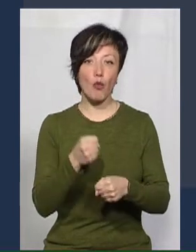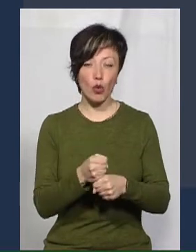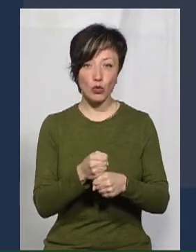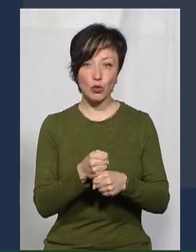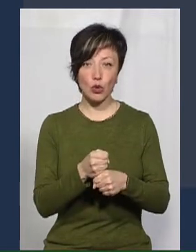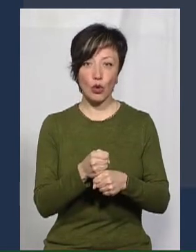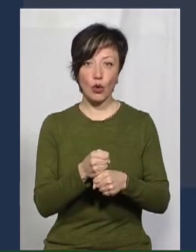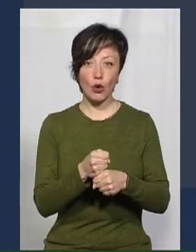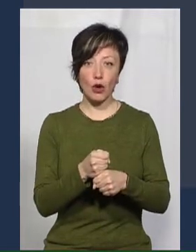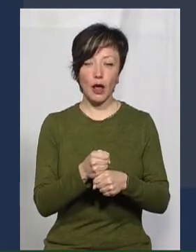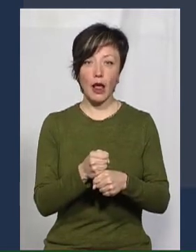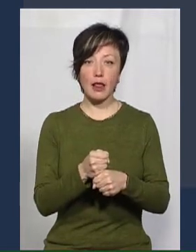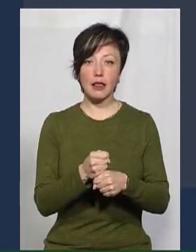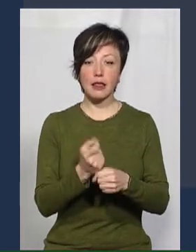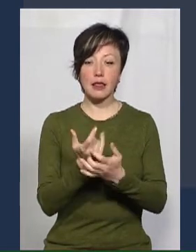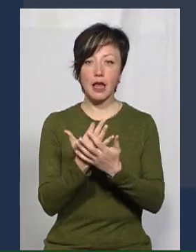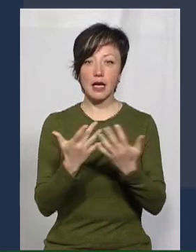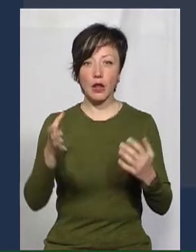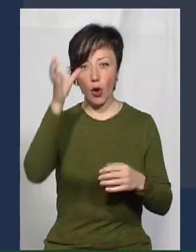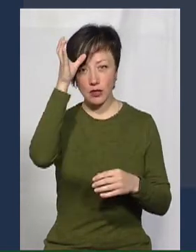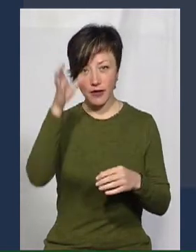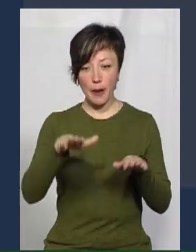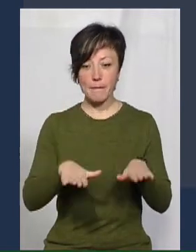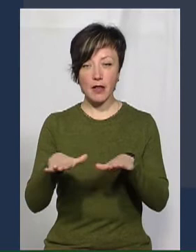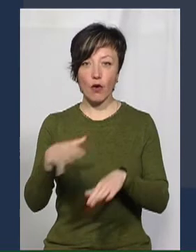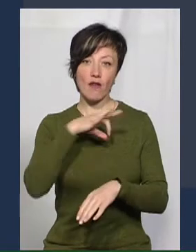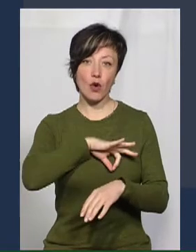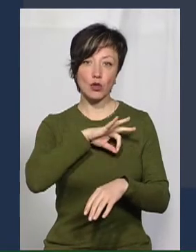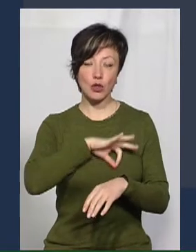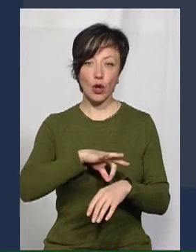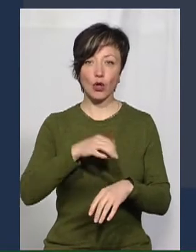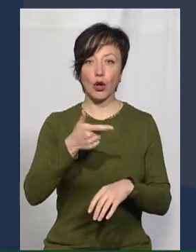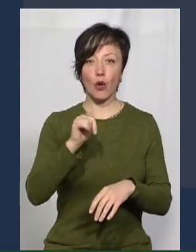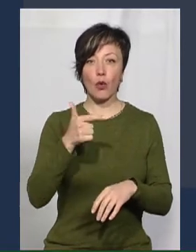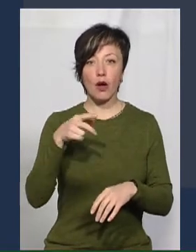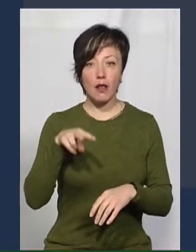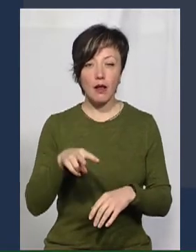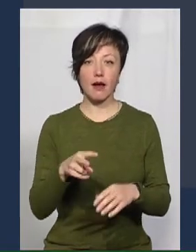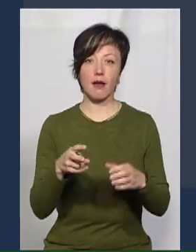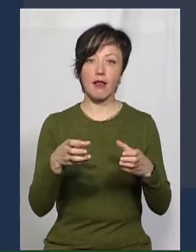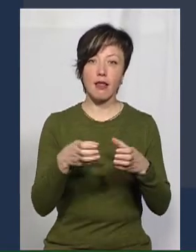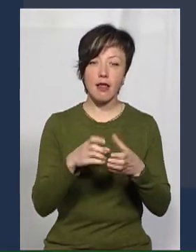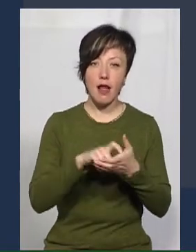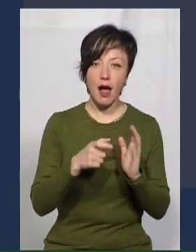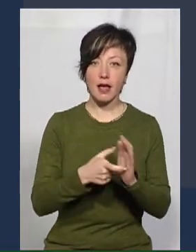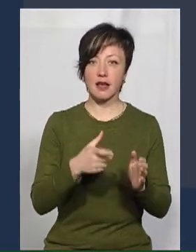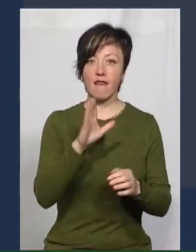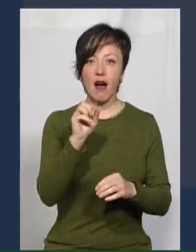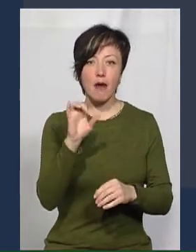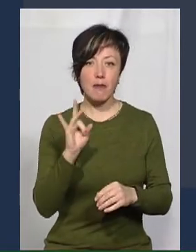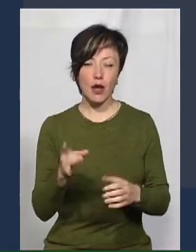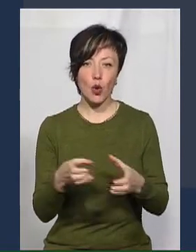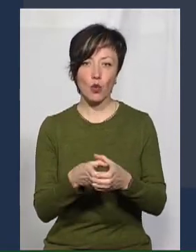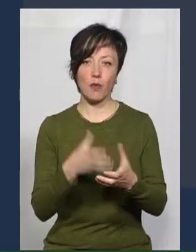на різних освітніх платформах. Вони використовують Google Class, Viber Groupи, власні блоги та